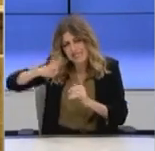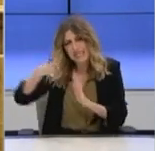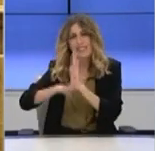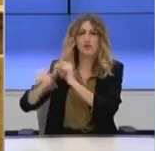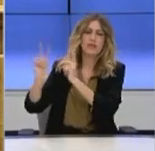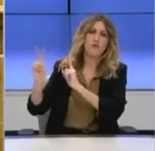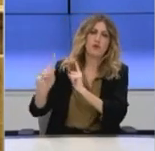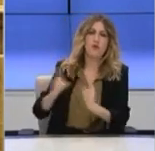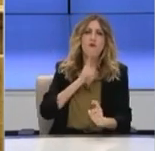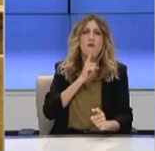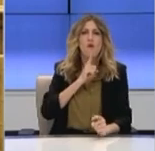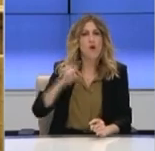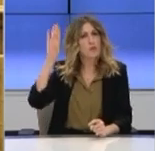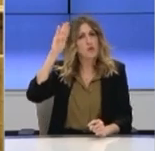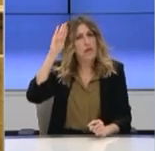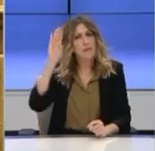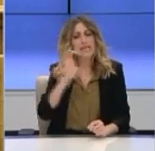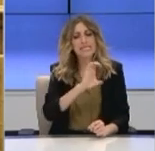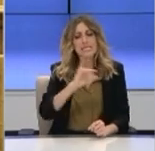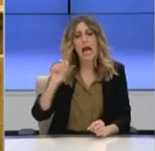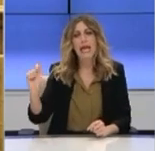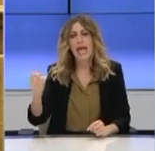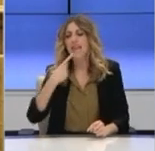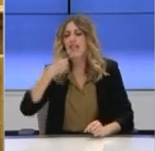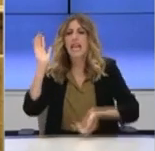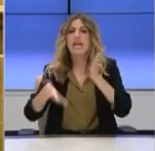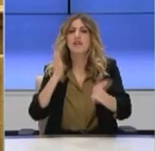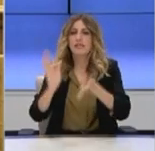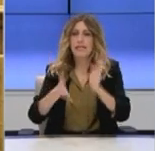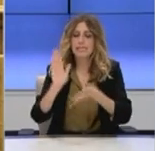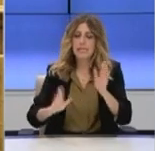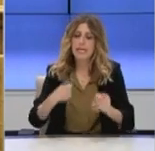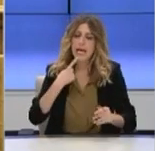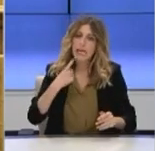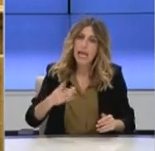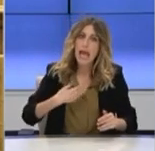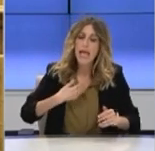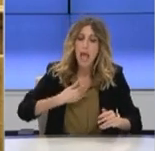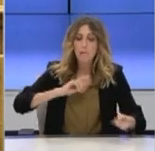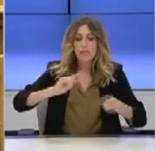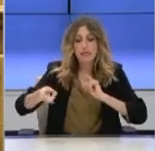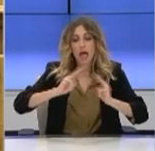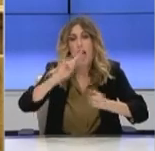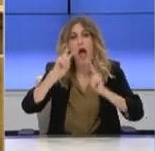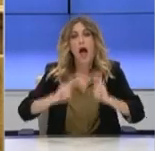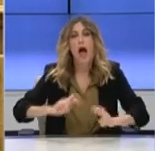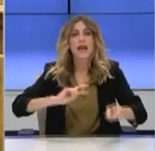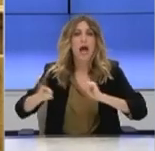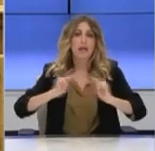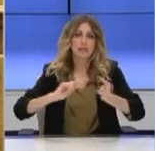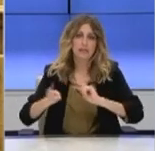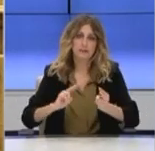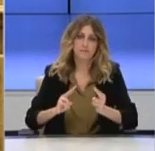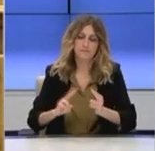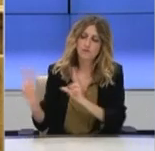ενισχυμένη ανάκριση. Έτσι. Αλλά αυτά είναι επικοινωνιακά ζητήματα. Επειδή της ουσίας και εσείς βρίσκεστε σε τροικανική